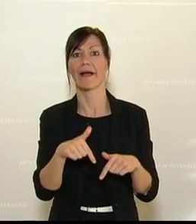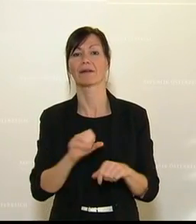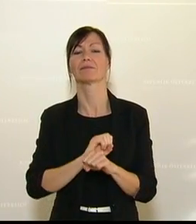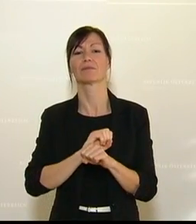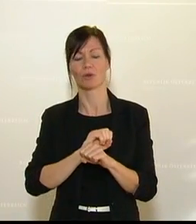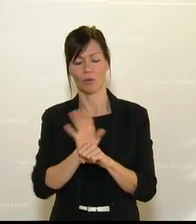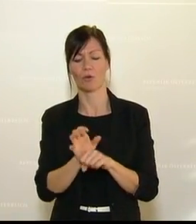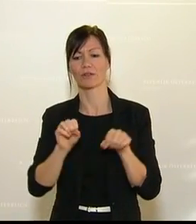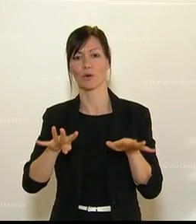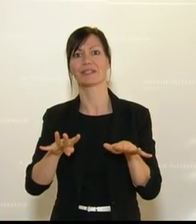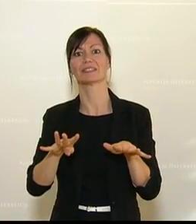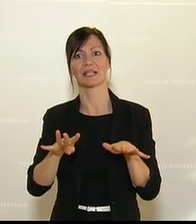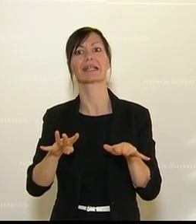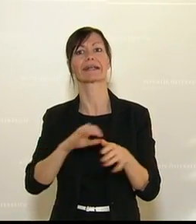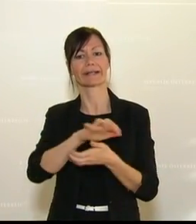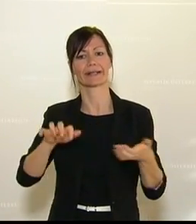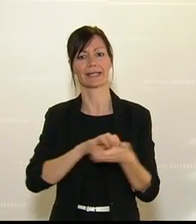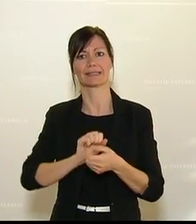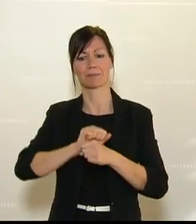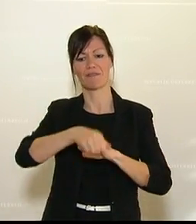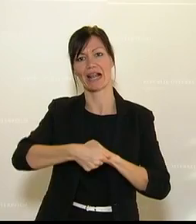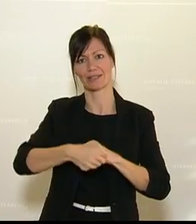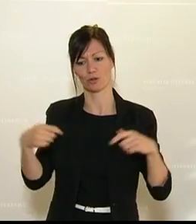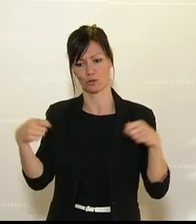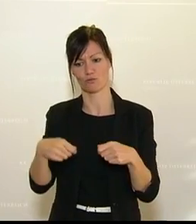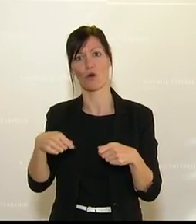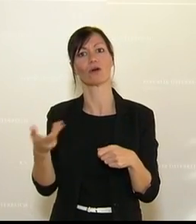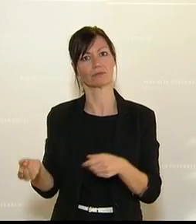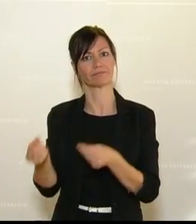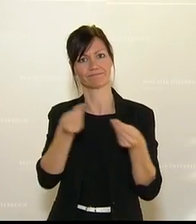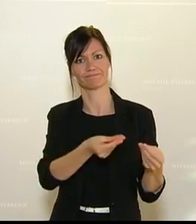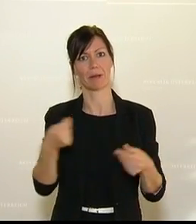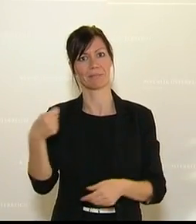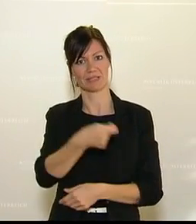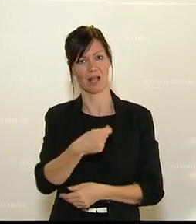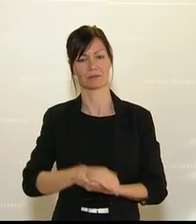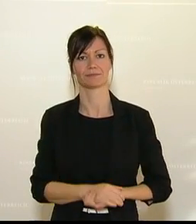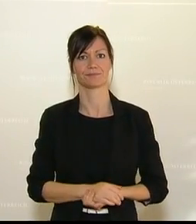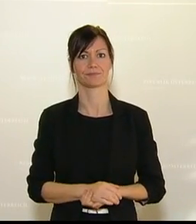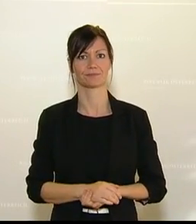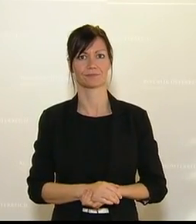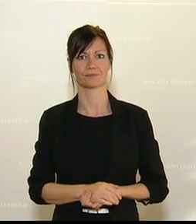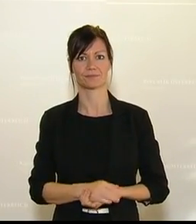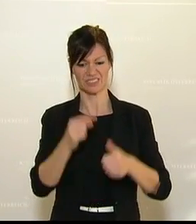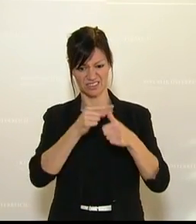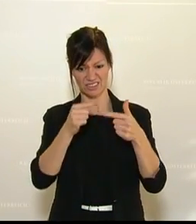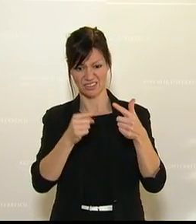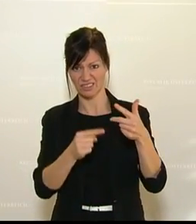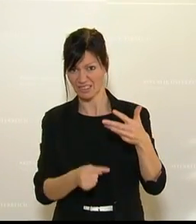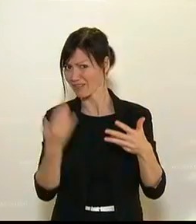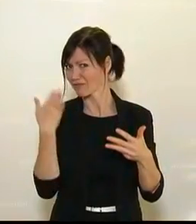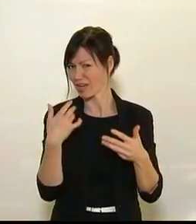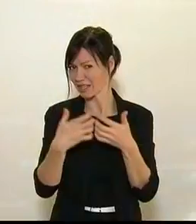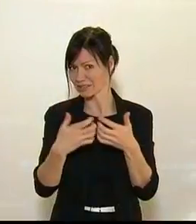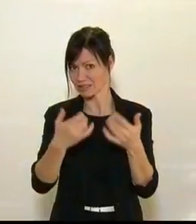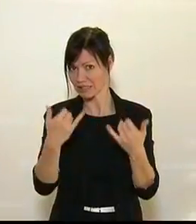-19-Krisenbewältigungsfonds bedeckt, sehr geehrte Damen und Herren. Allein diese angesprochenen Vorfälle